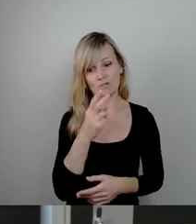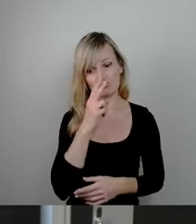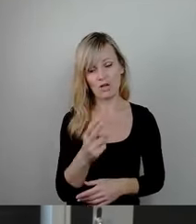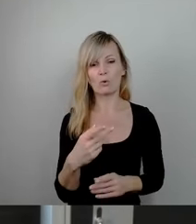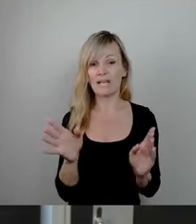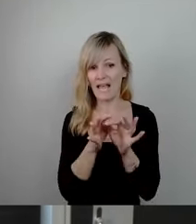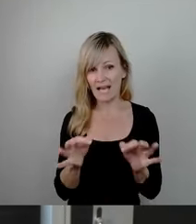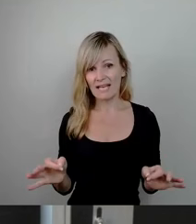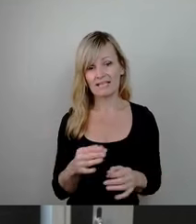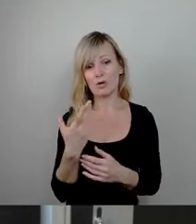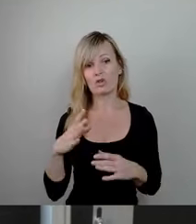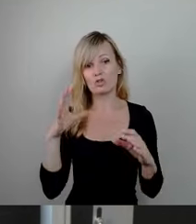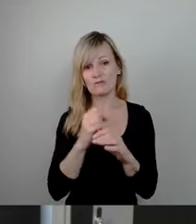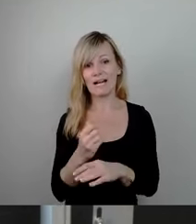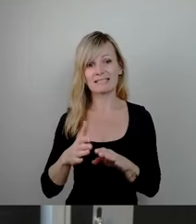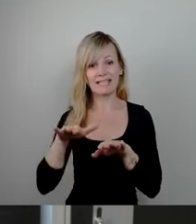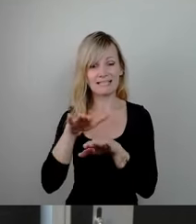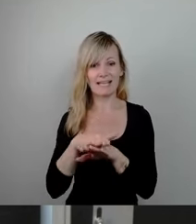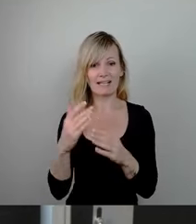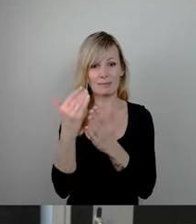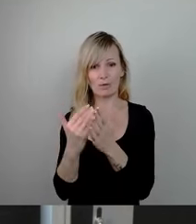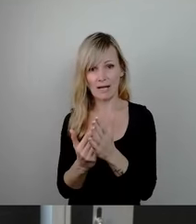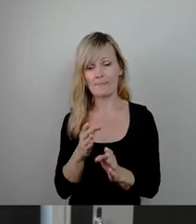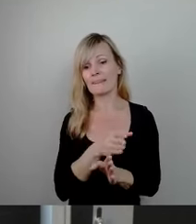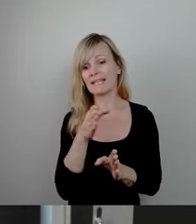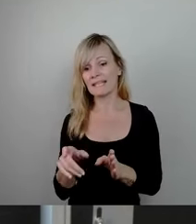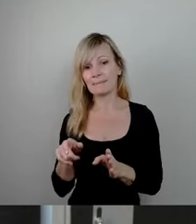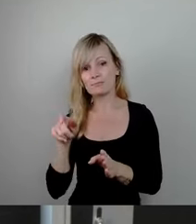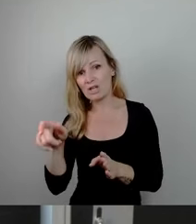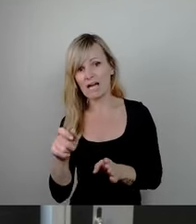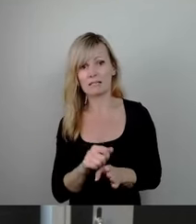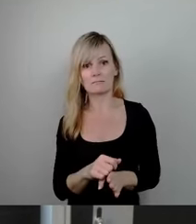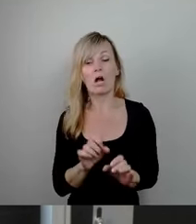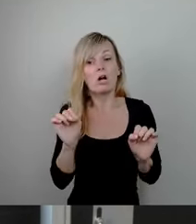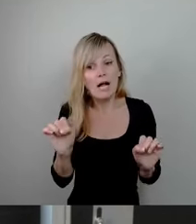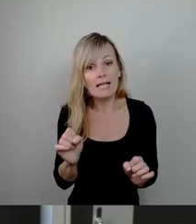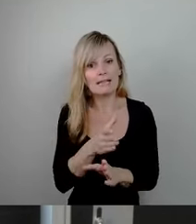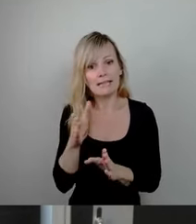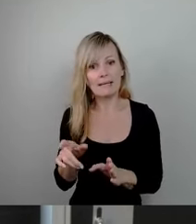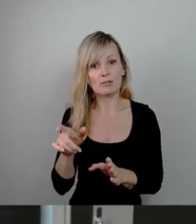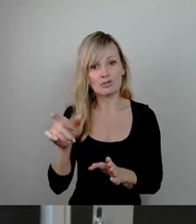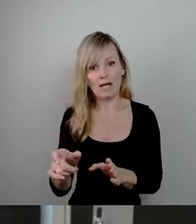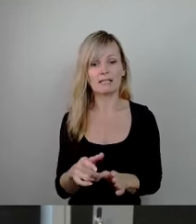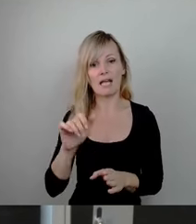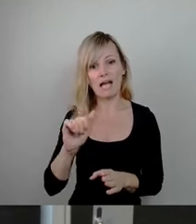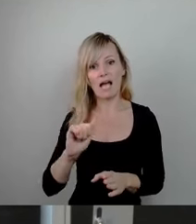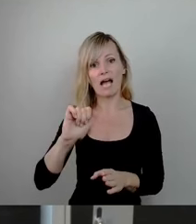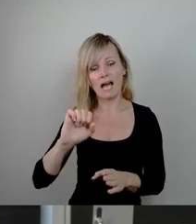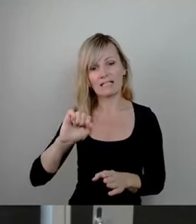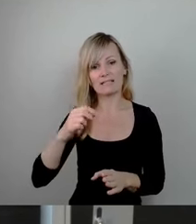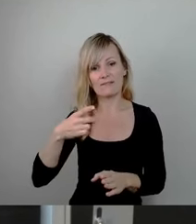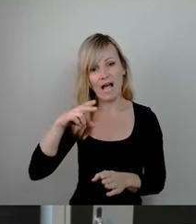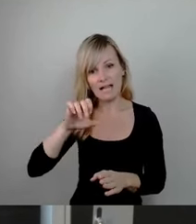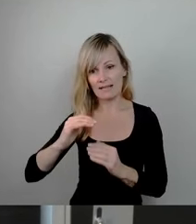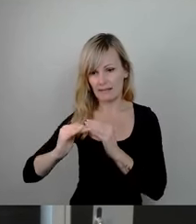Schwarzdeckenprogramm, wo man irgendwelche Nebenstraßen, was man ja machen kann, endlich mit Asphalt ausstattet, ob das am